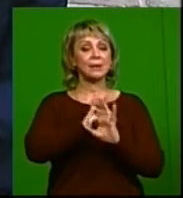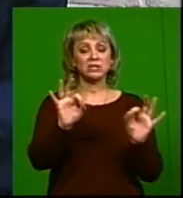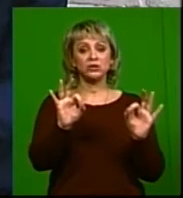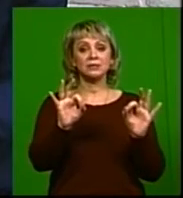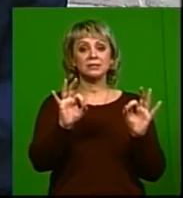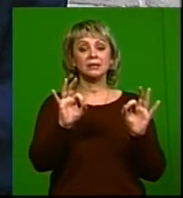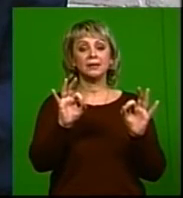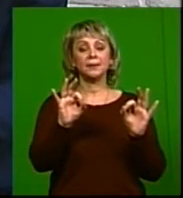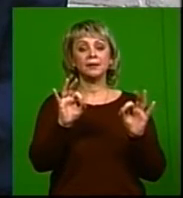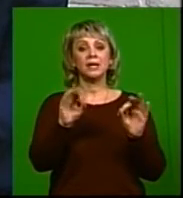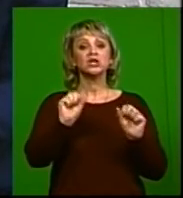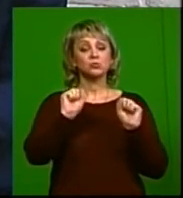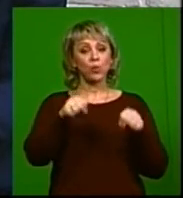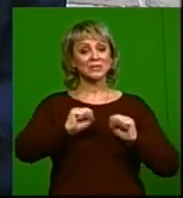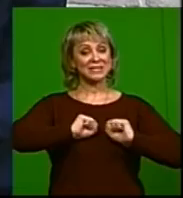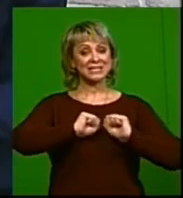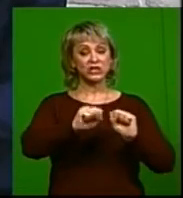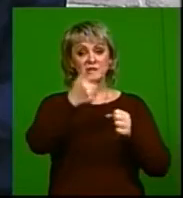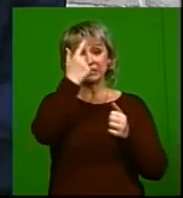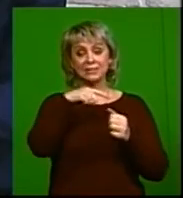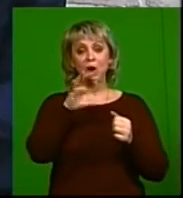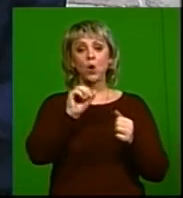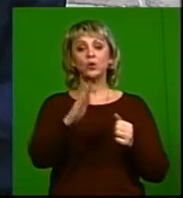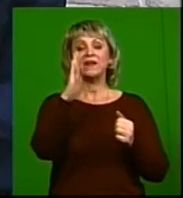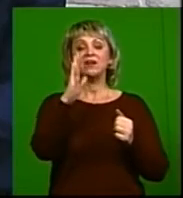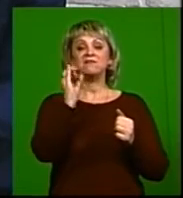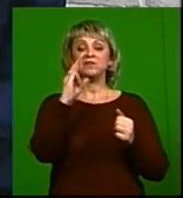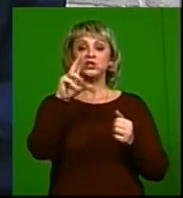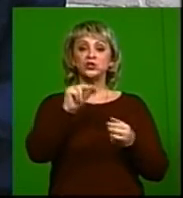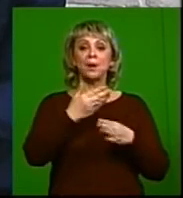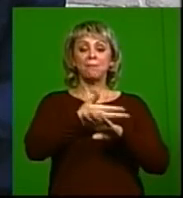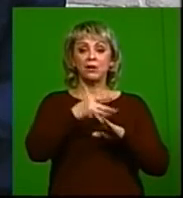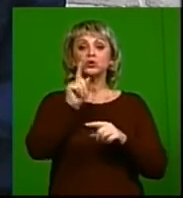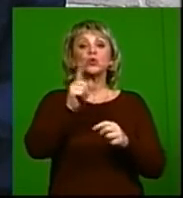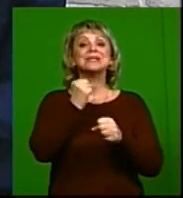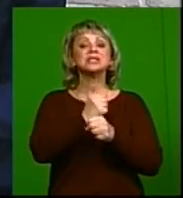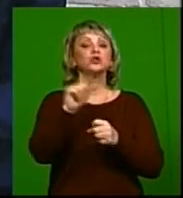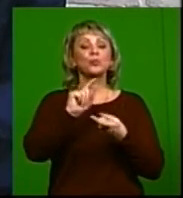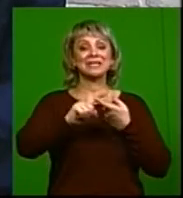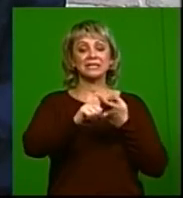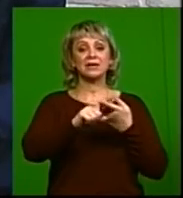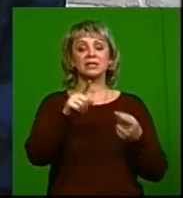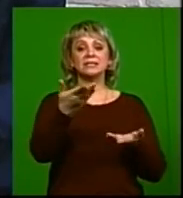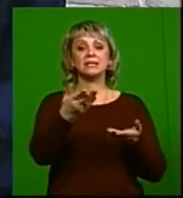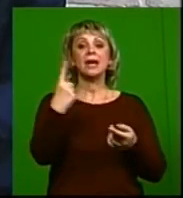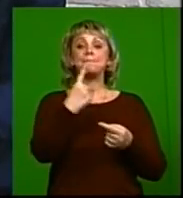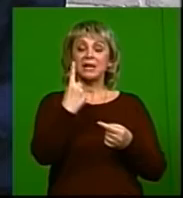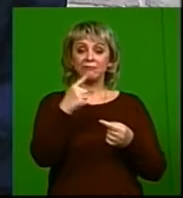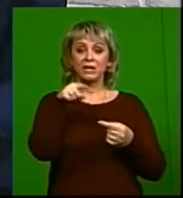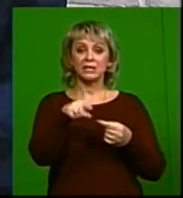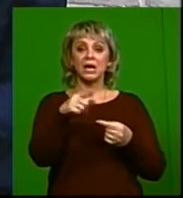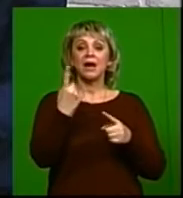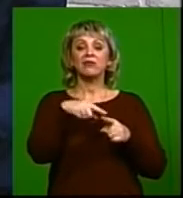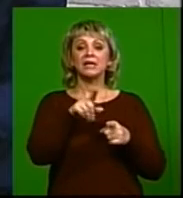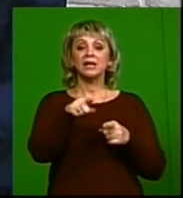способа защитить себя от ВИЧ, от передачи ВИЧ половым путём. Это первое, ну, в